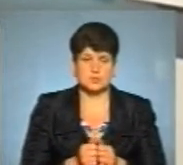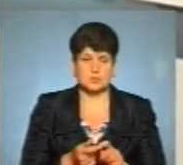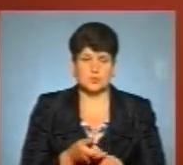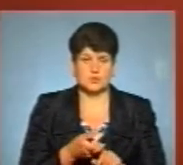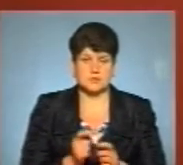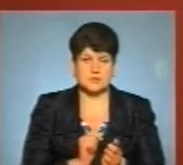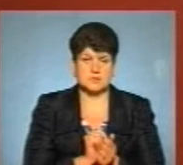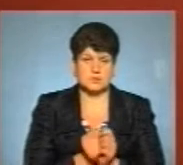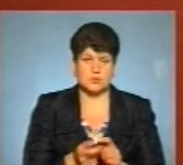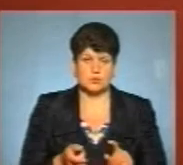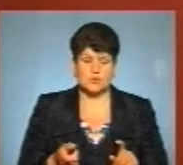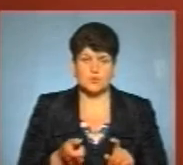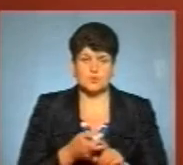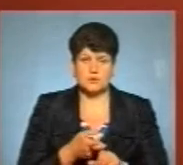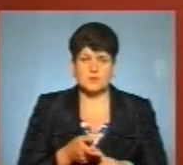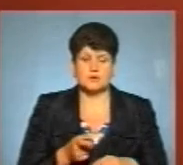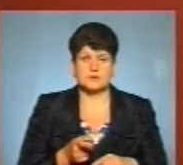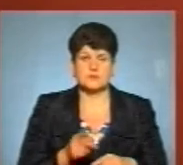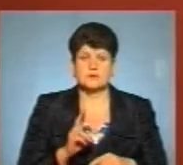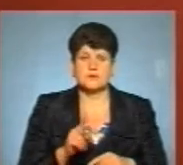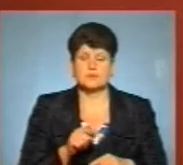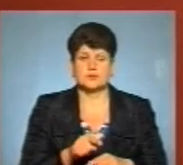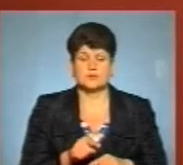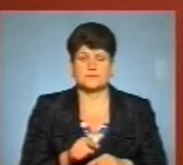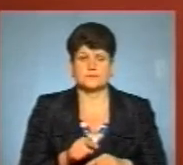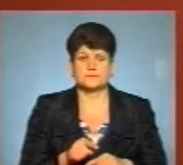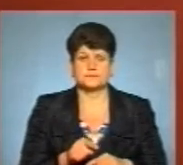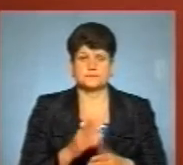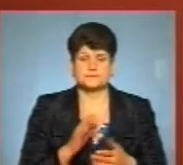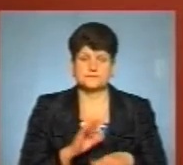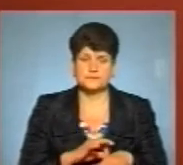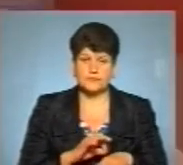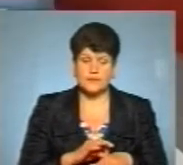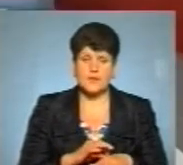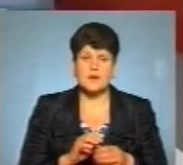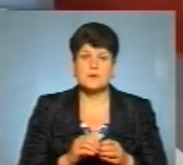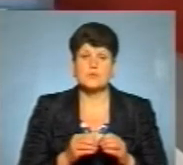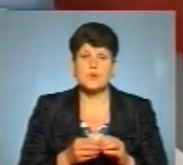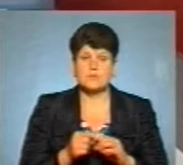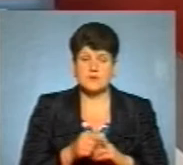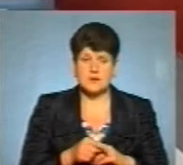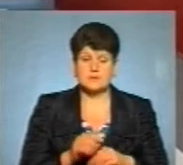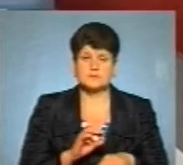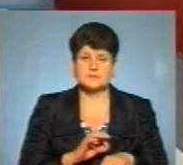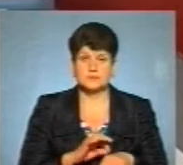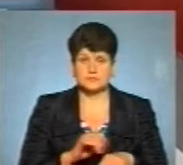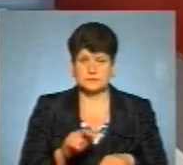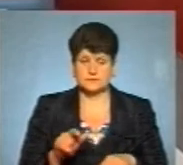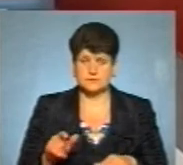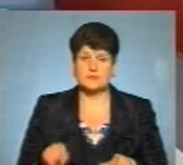в тісному контакті із вірусовиділювачем. А проблема з вірусовиділювачем, вона така, що,